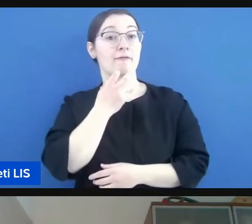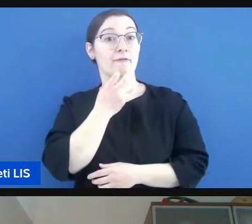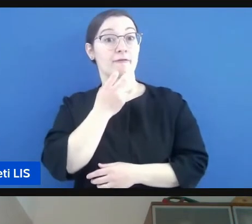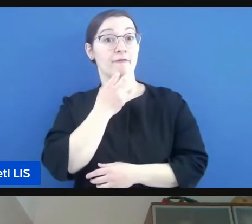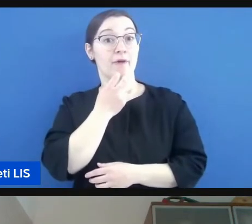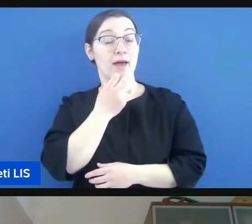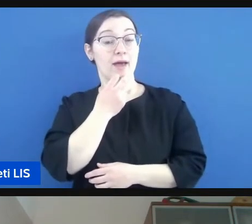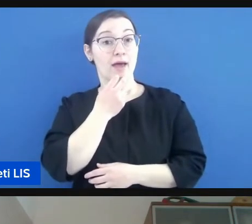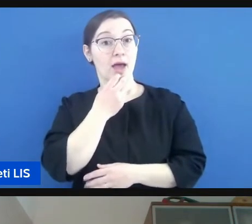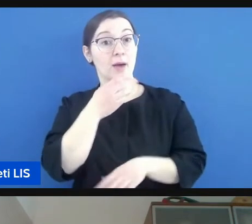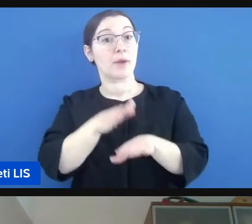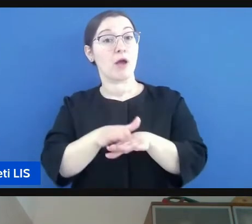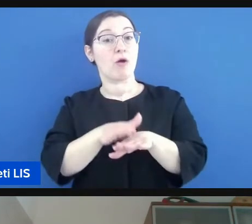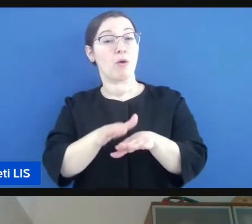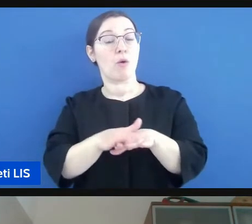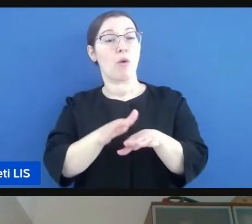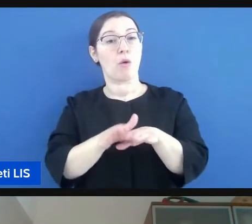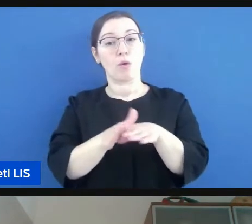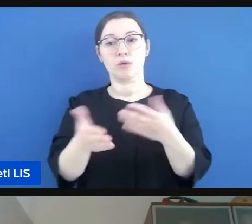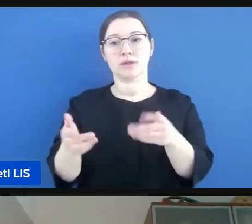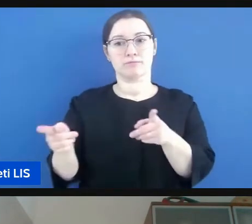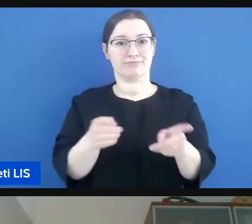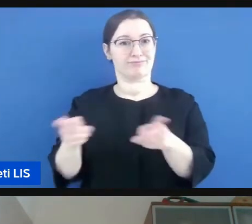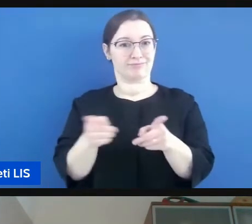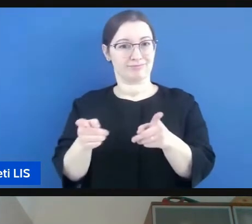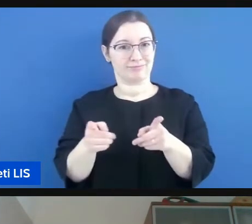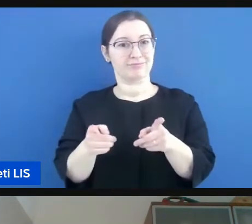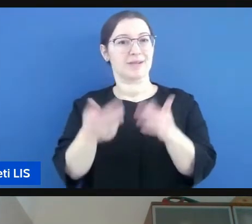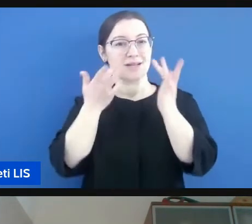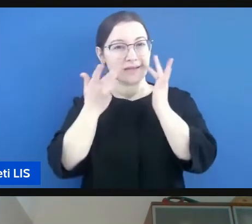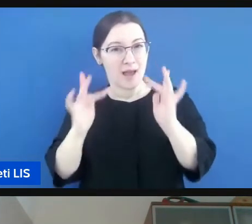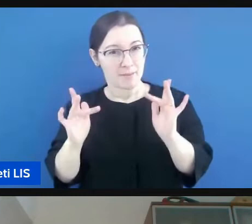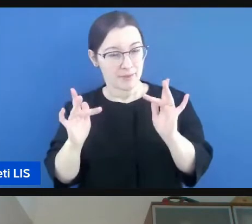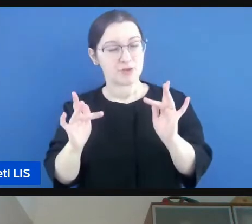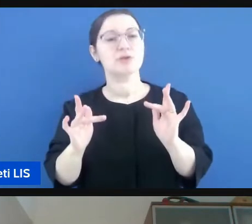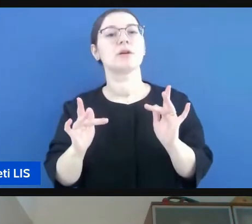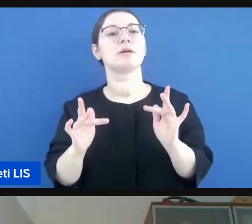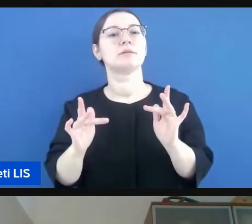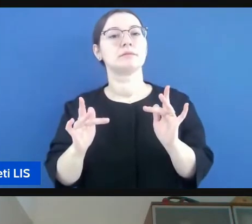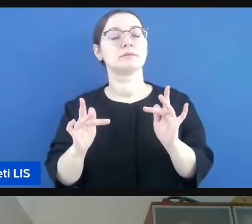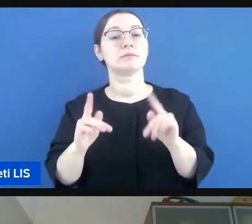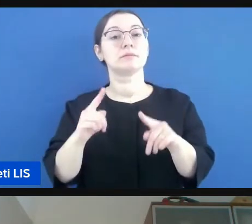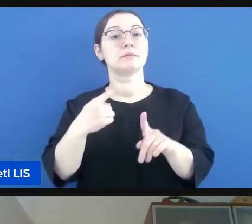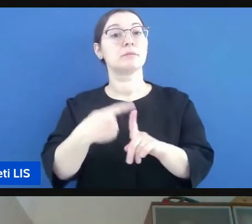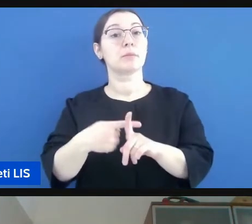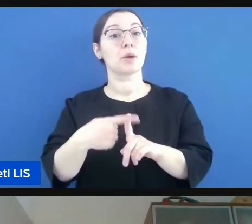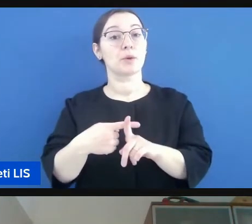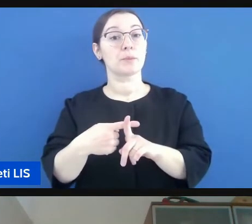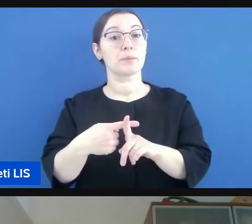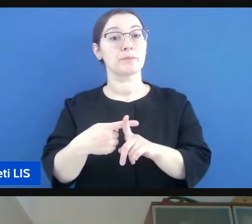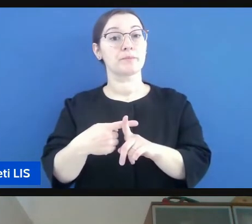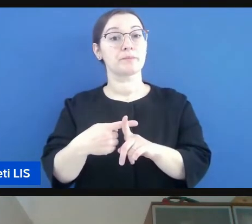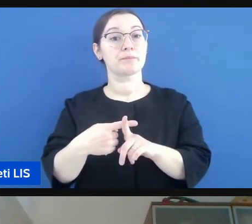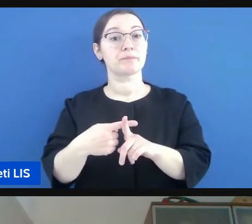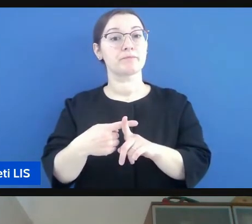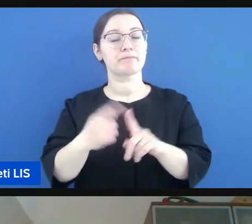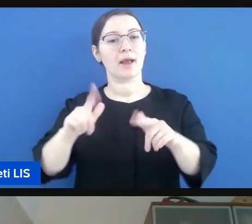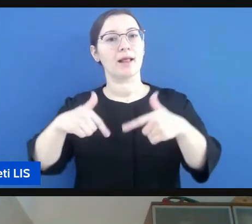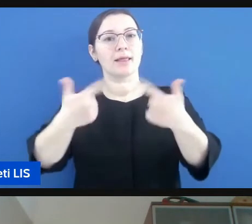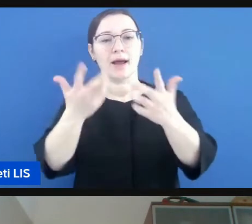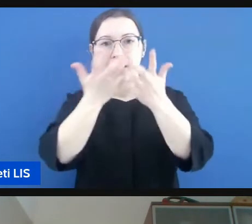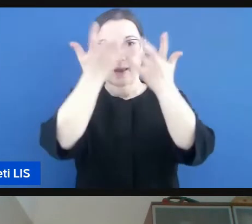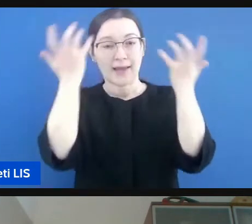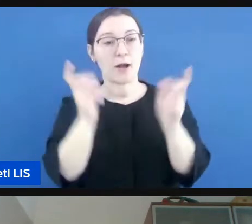semplice e poi è bene mettere in evidenza le parole chiave